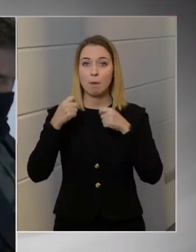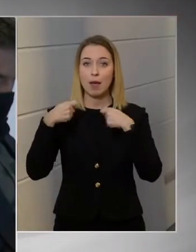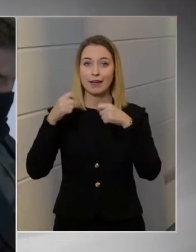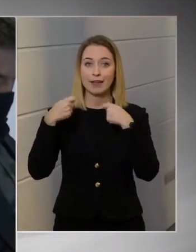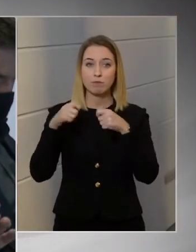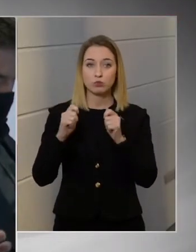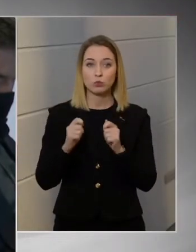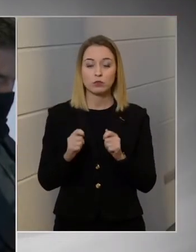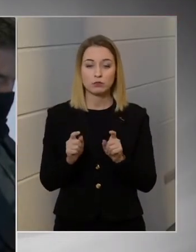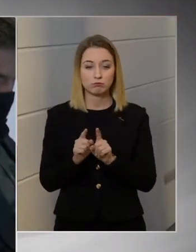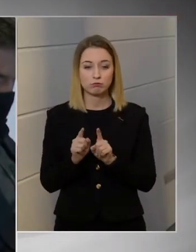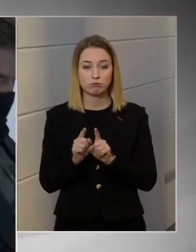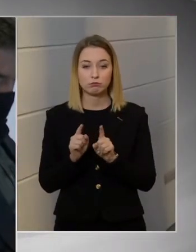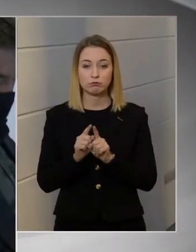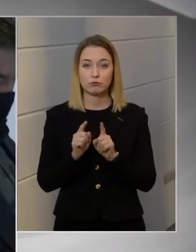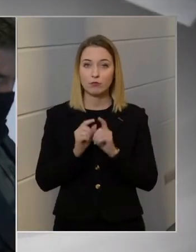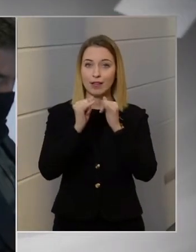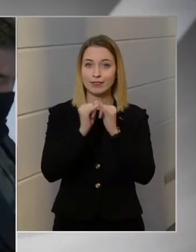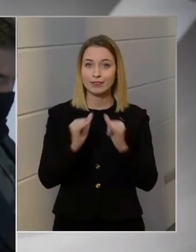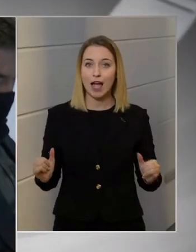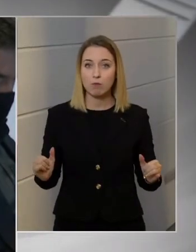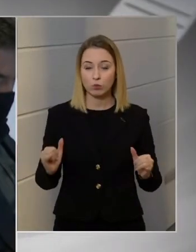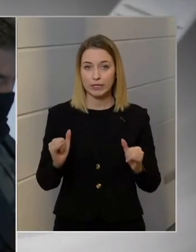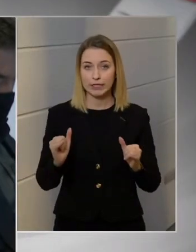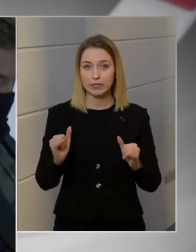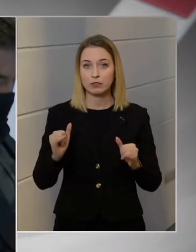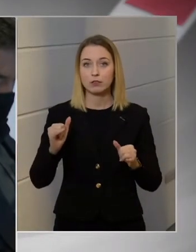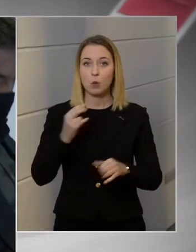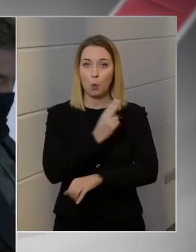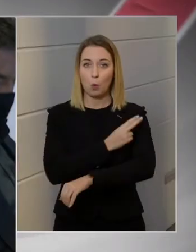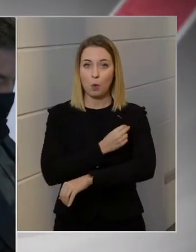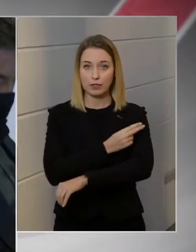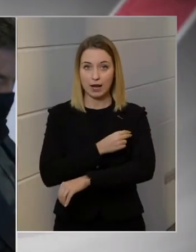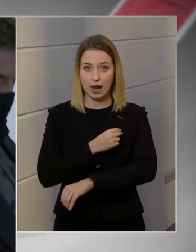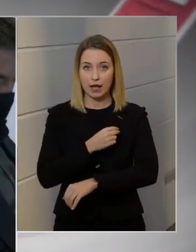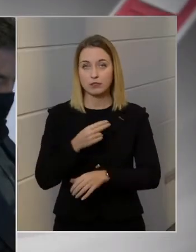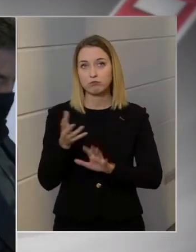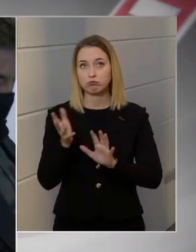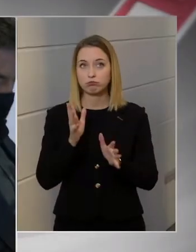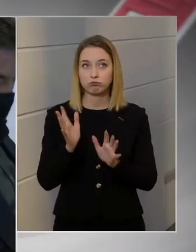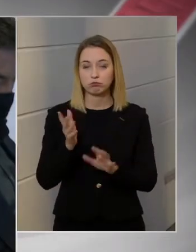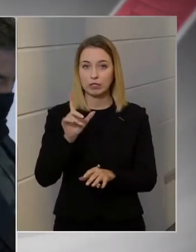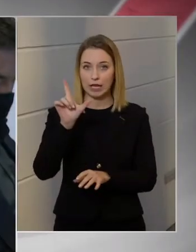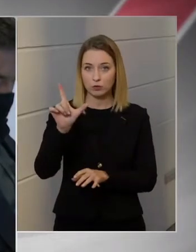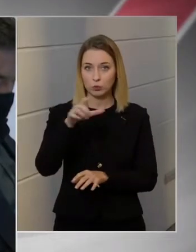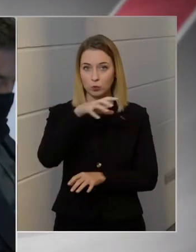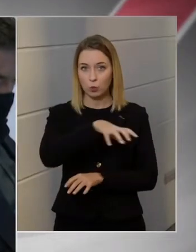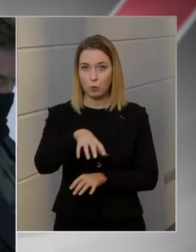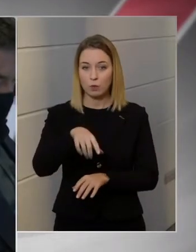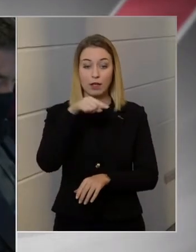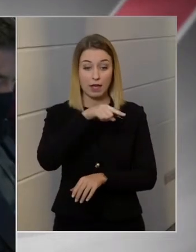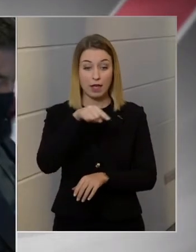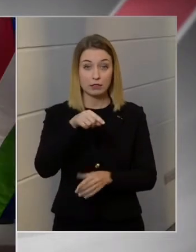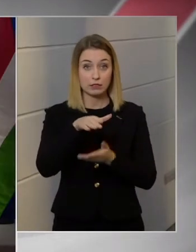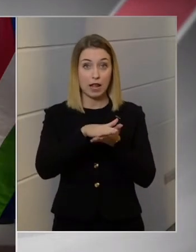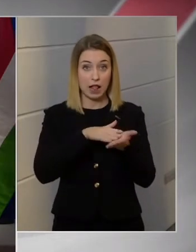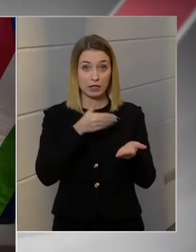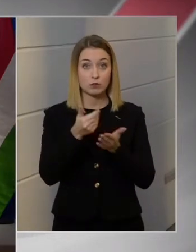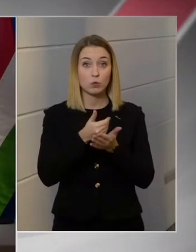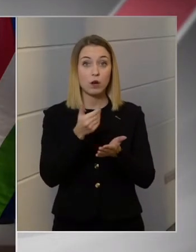ezek a tábori kórházak is, ha jól emlékszem, akkor kettő. Ezt elkezdtük el használni, és